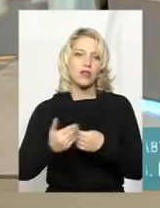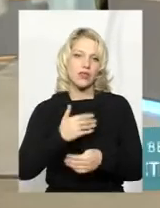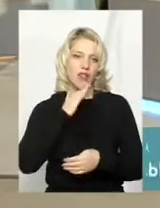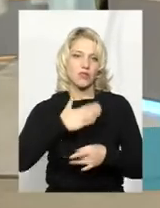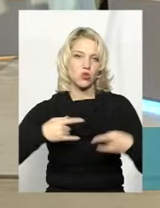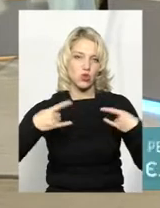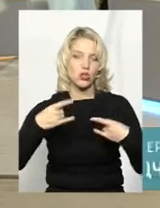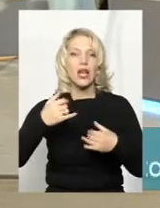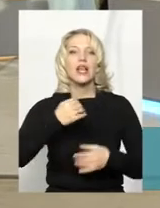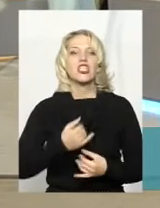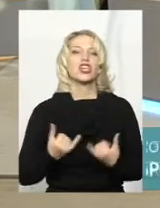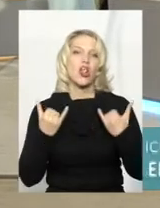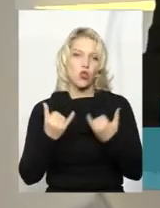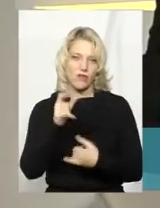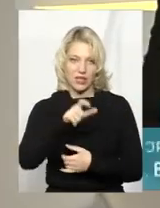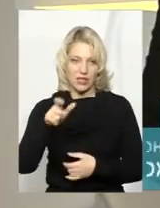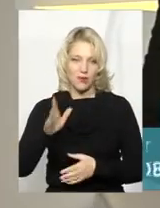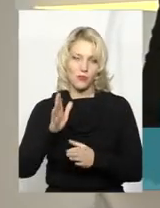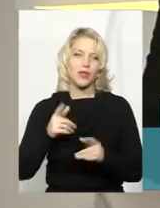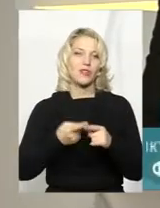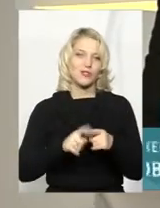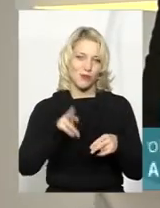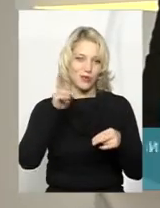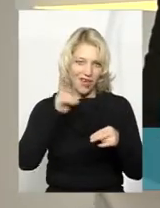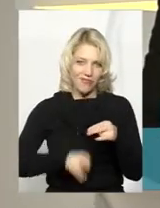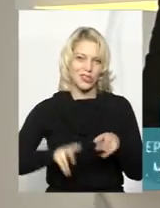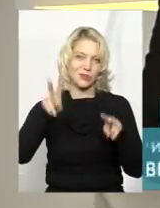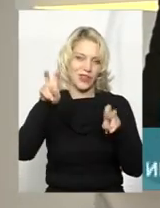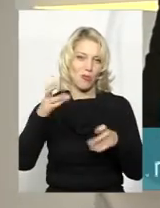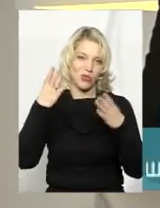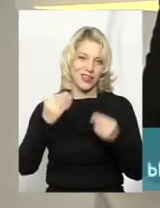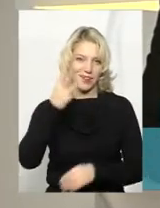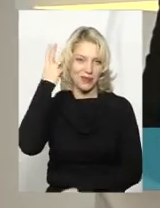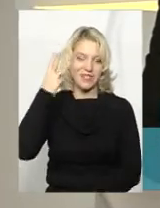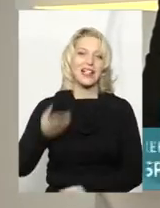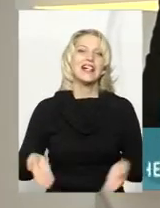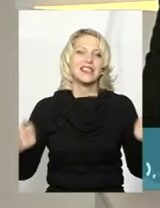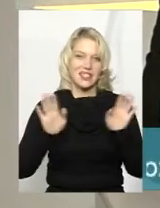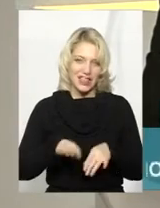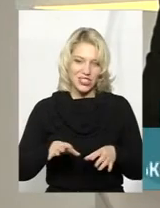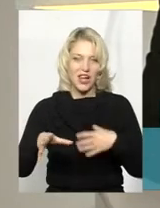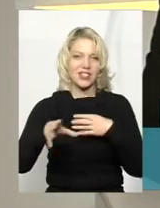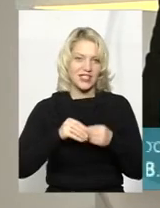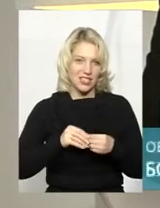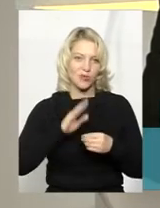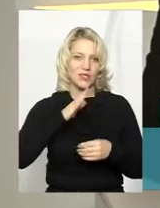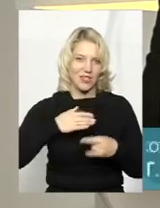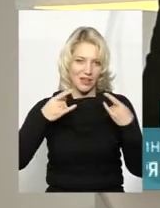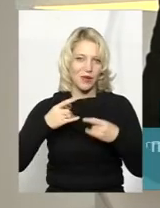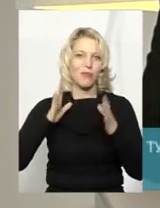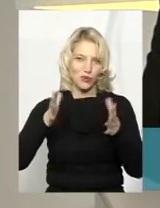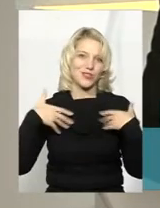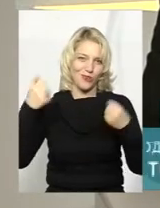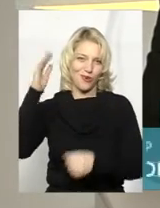студії. Шановні телеглядачі, на цьому будемо завершувати програму «Тема Дня Хмельницький». Залишайтесь разом із нами і будьте